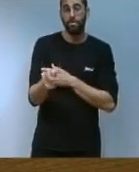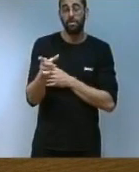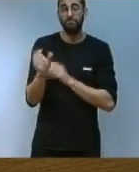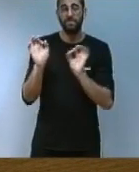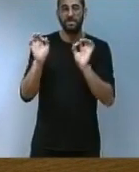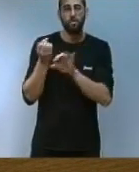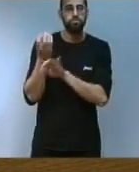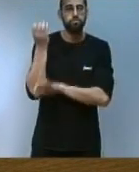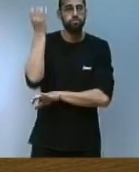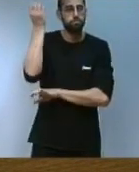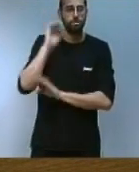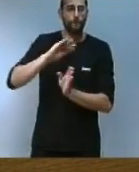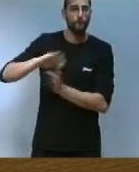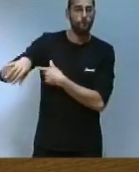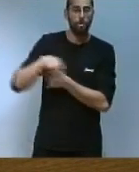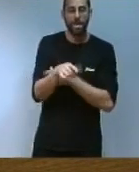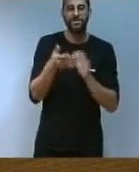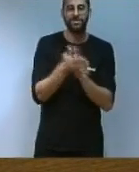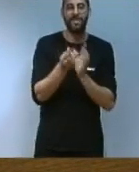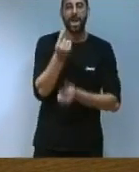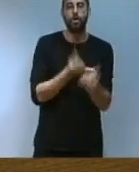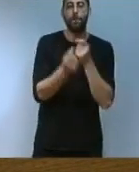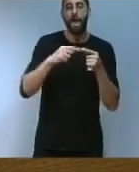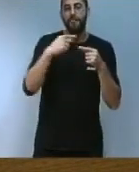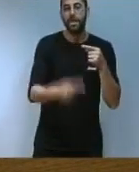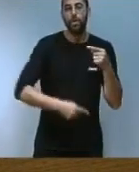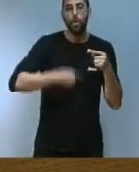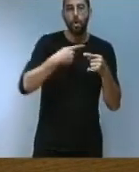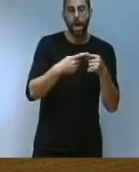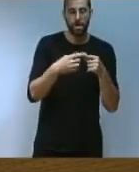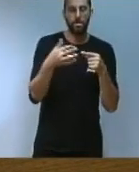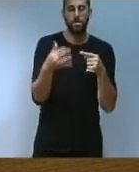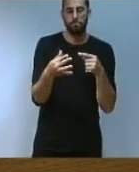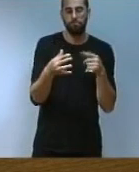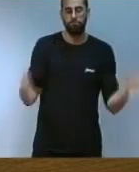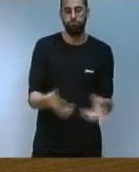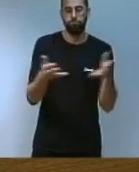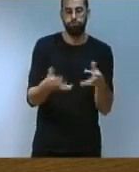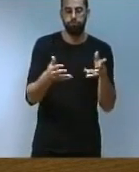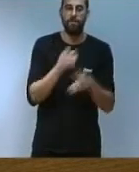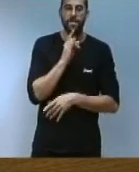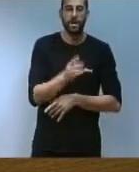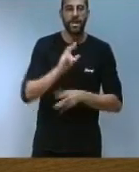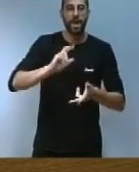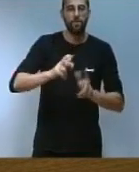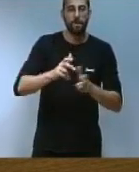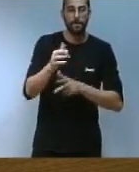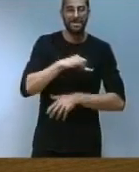apostant per l'economia circular i l'eficiència energètica a través del foment de les energies renovables i l'autoconsum.